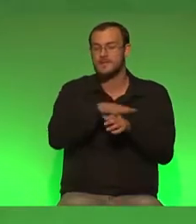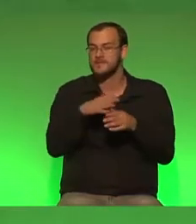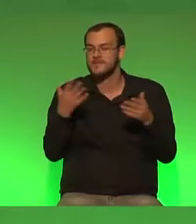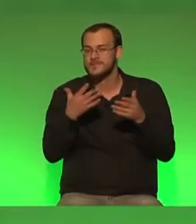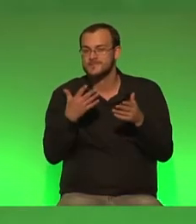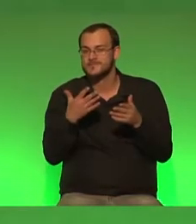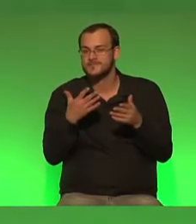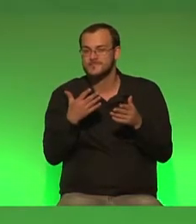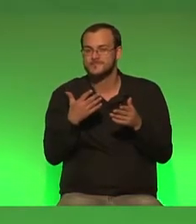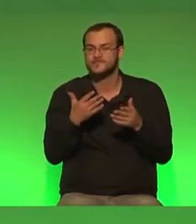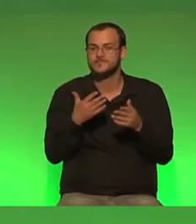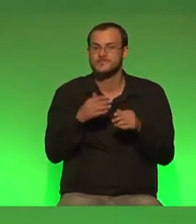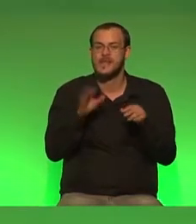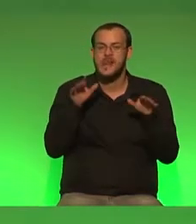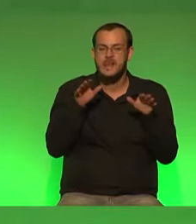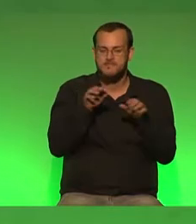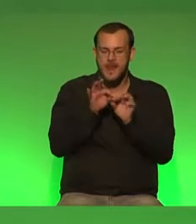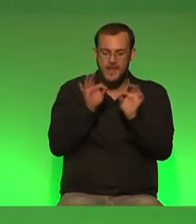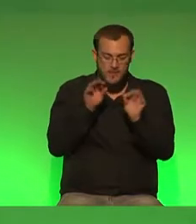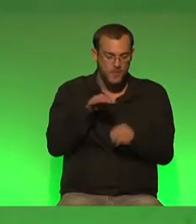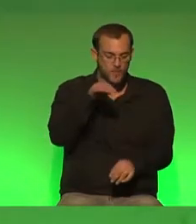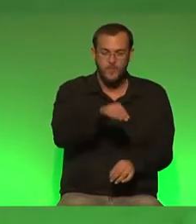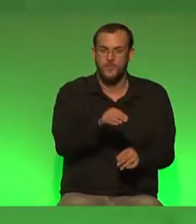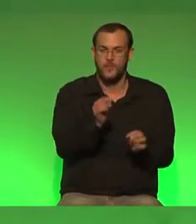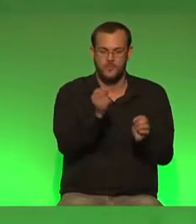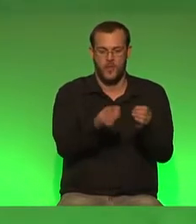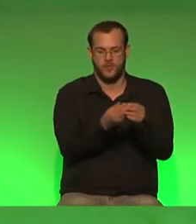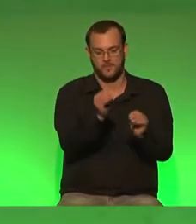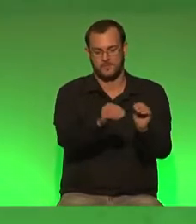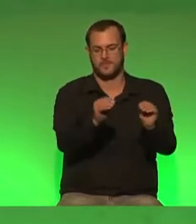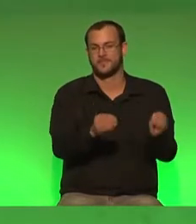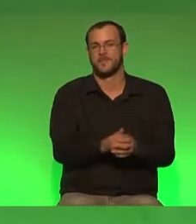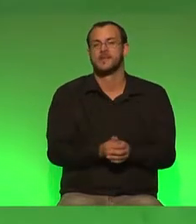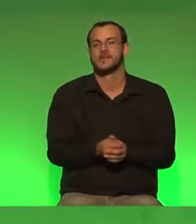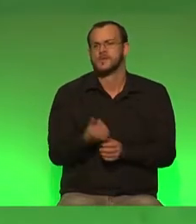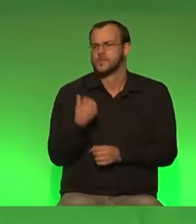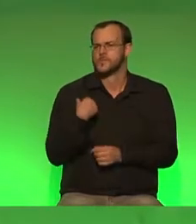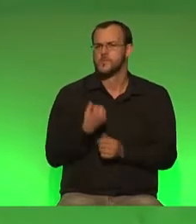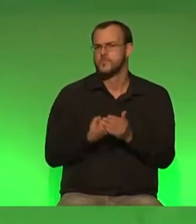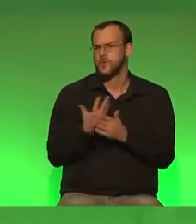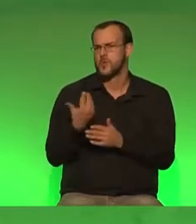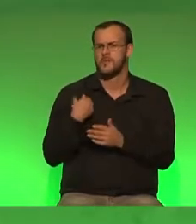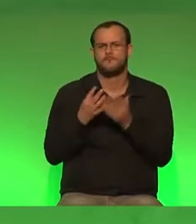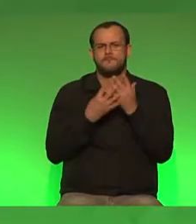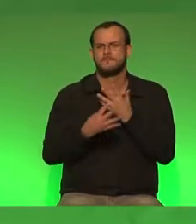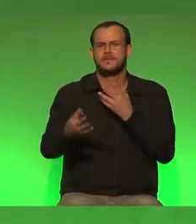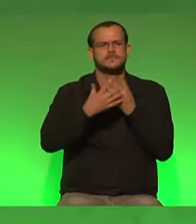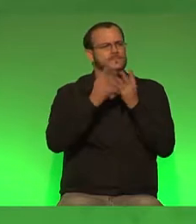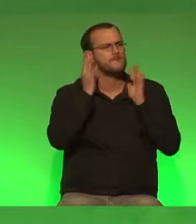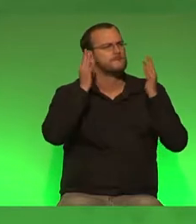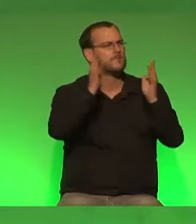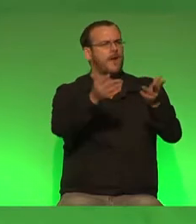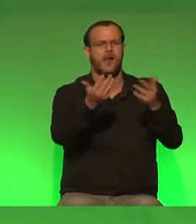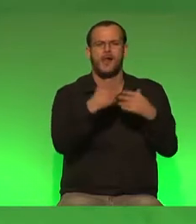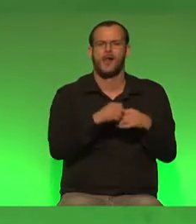die Kartierung von Libellen. Vor kurzem fuhr ich wieder in die Wiesen, Felder und Wälder der